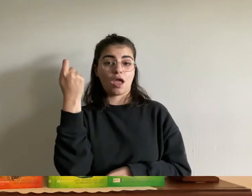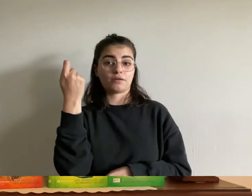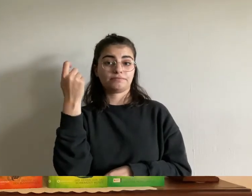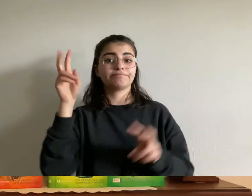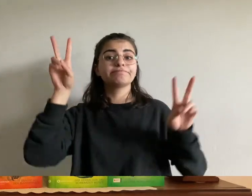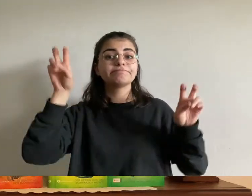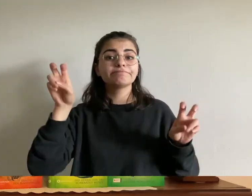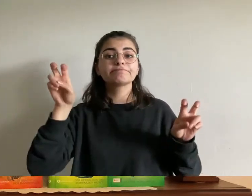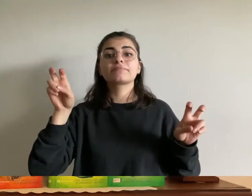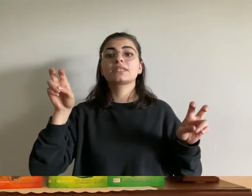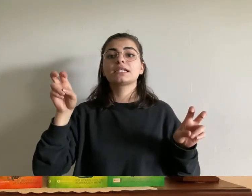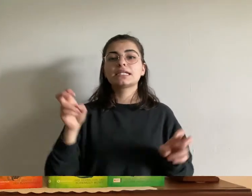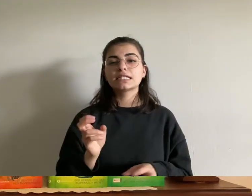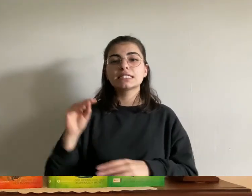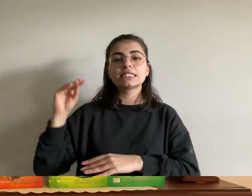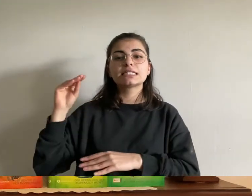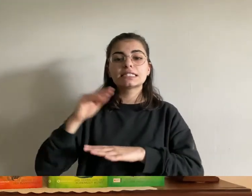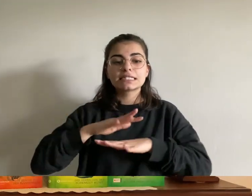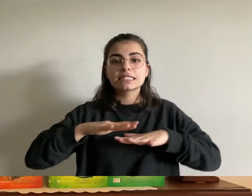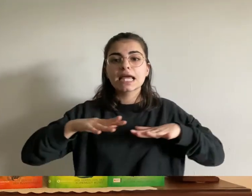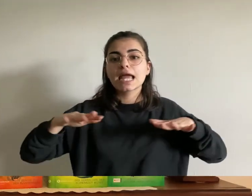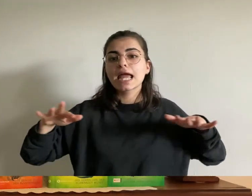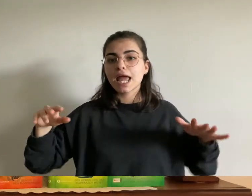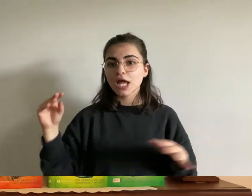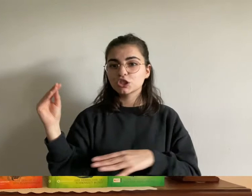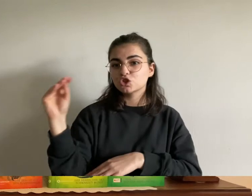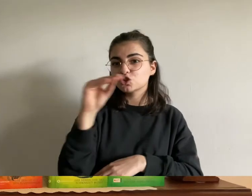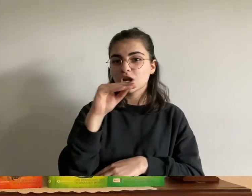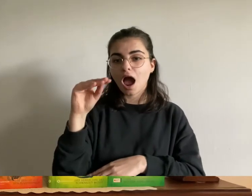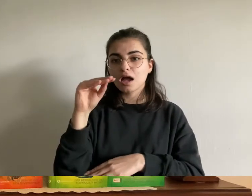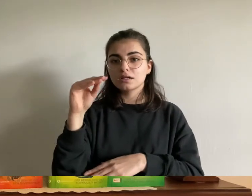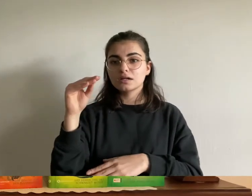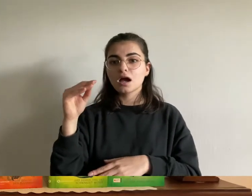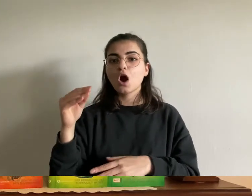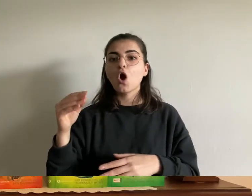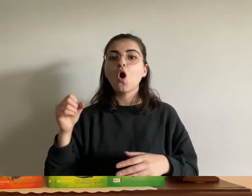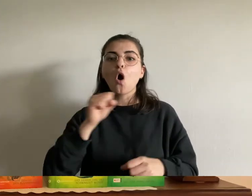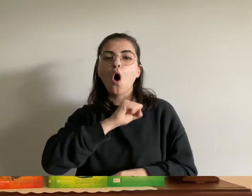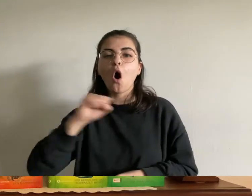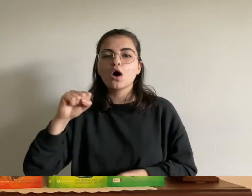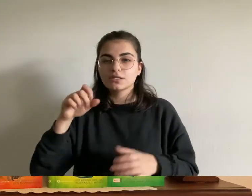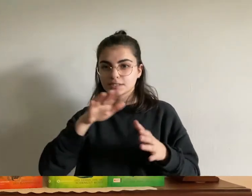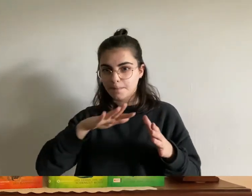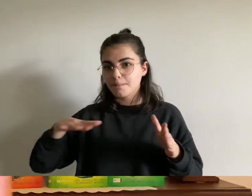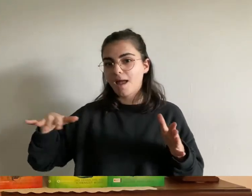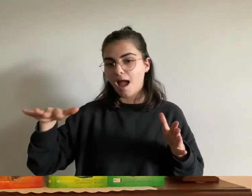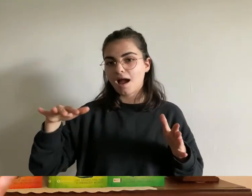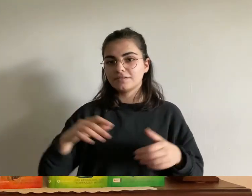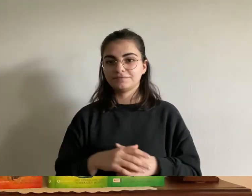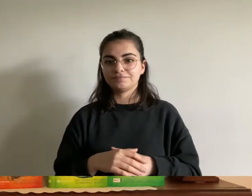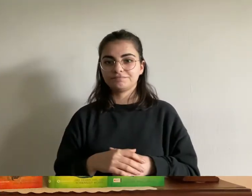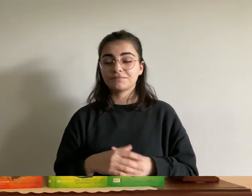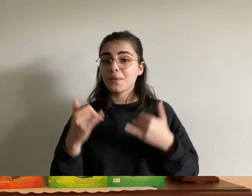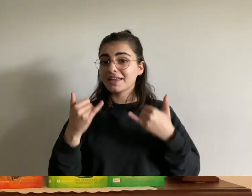die seeschlange im ostmeer aber schauen wir mal wie es weitergeht aber für heute sage ich erst mal tschüss macht's gut